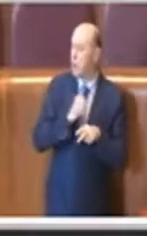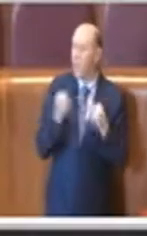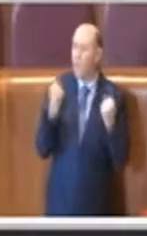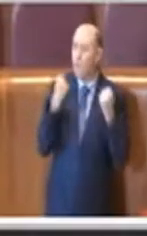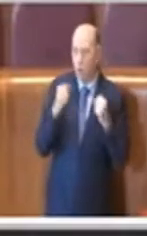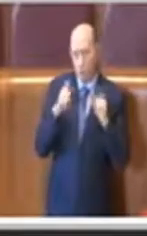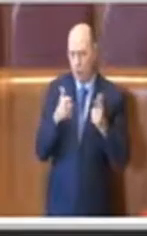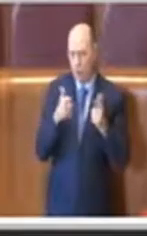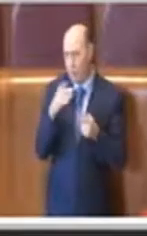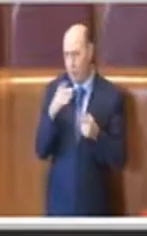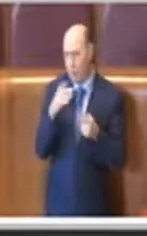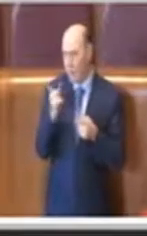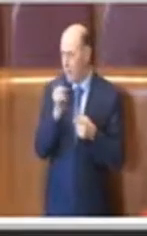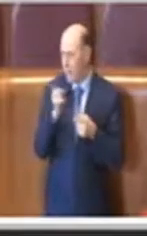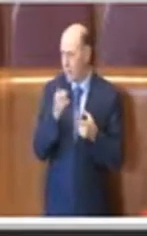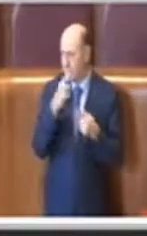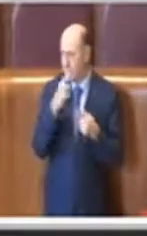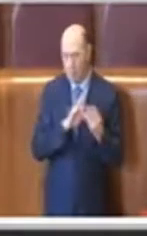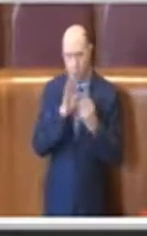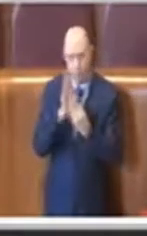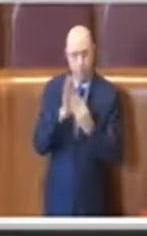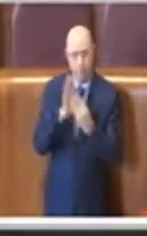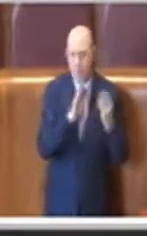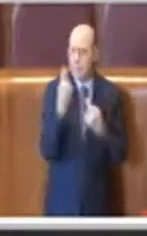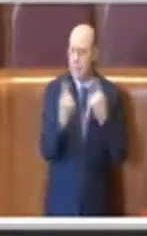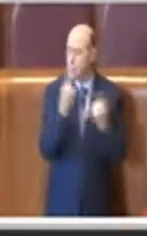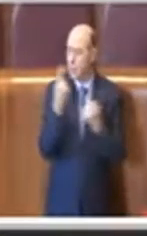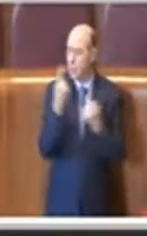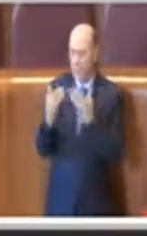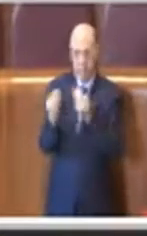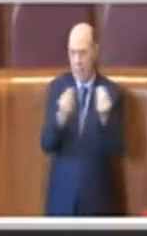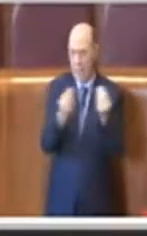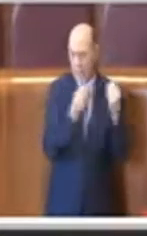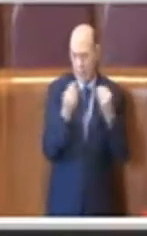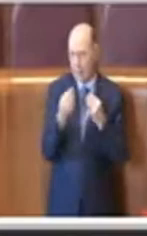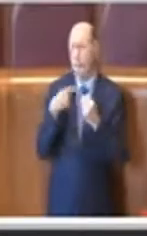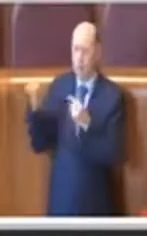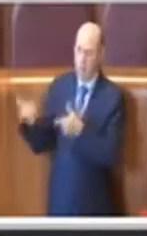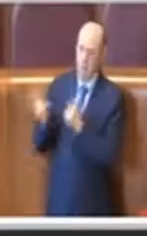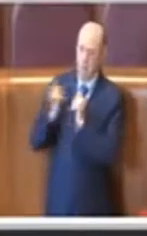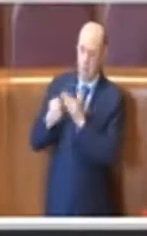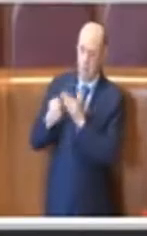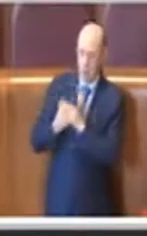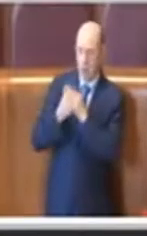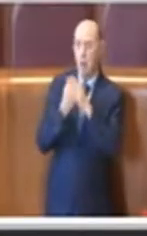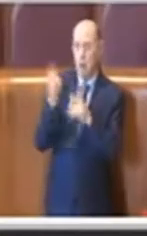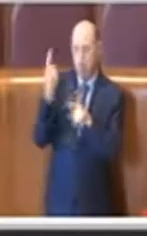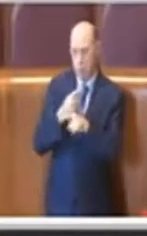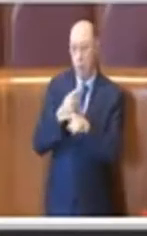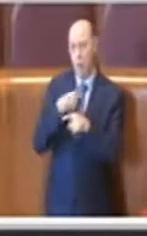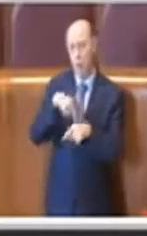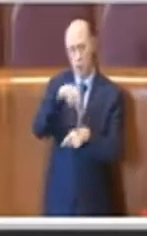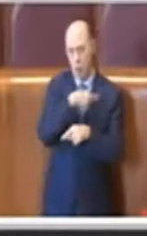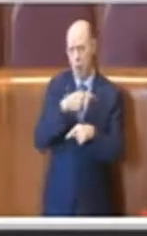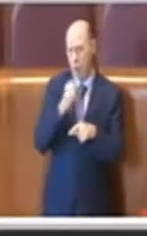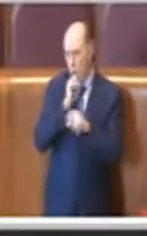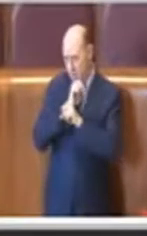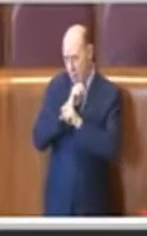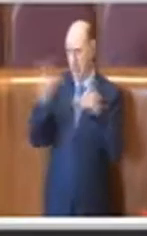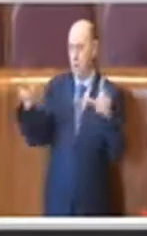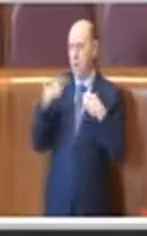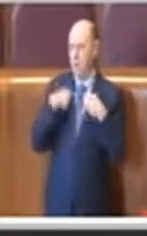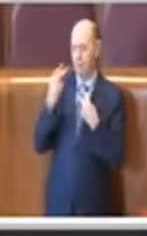di fronteggiare tutte queste situazioni e nello stesso tempo noi così diamo un segnale forte anche ai cittadini.